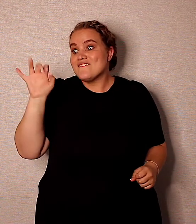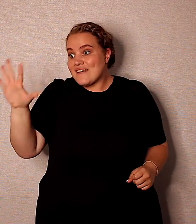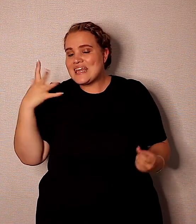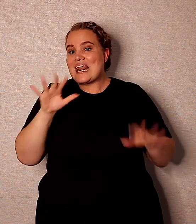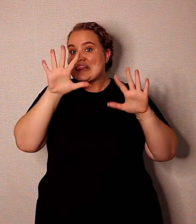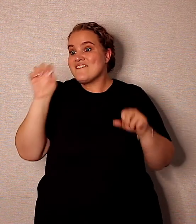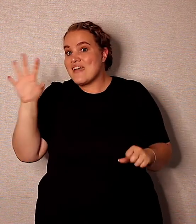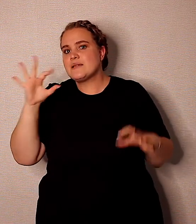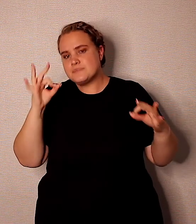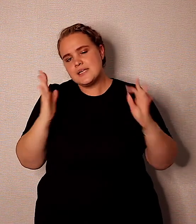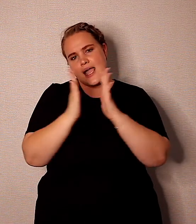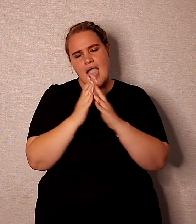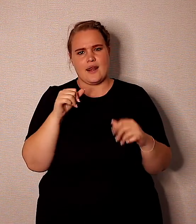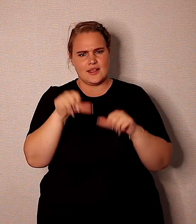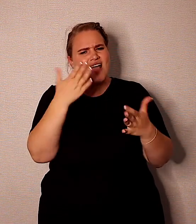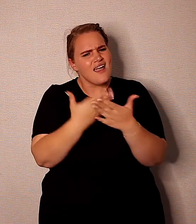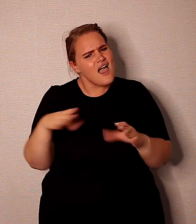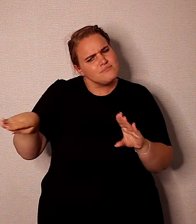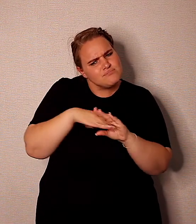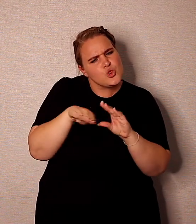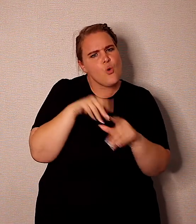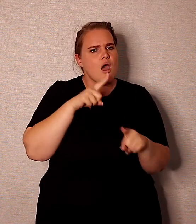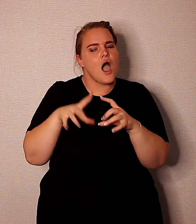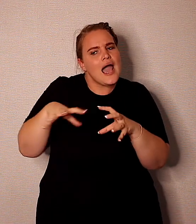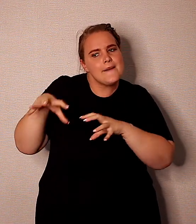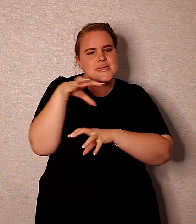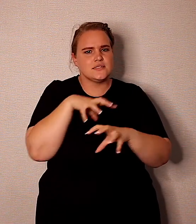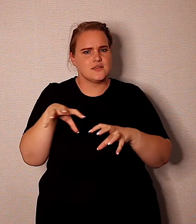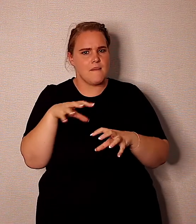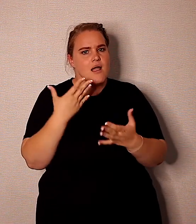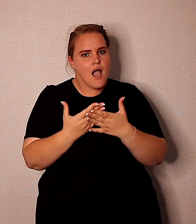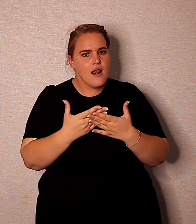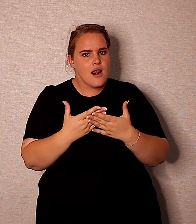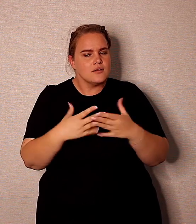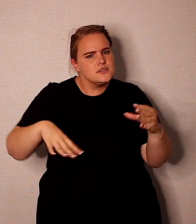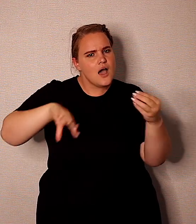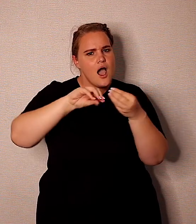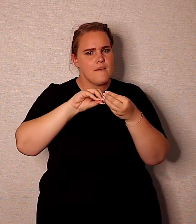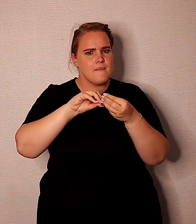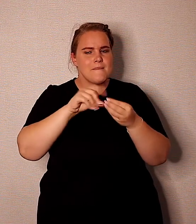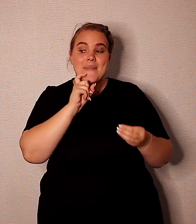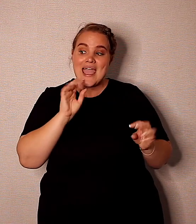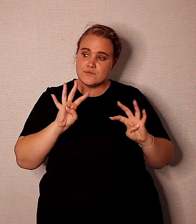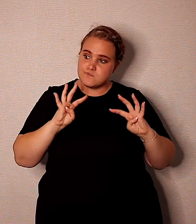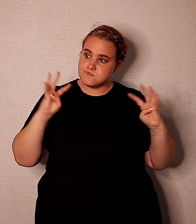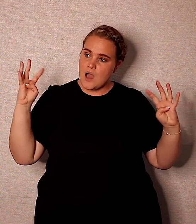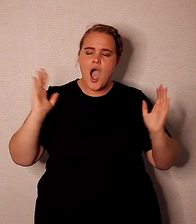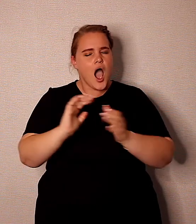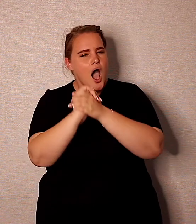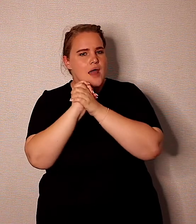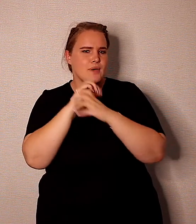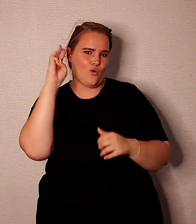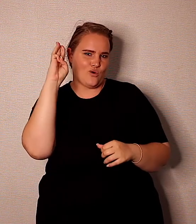oor 8 en kwart oor 10 levendige dienste, waar jy kan deel word van een gemeenskap, deel word van ander gelovigis, en om mense saam te